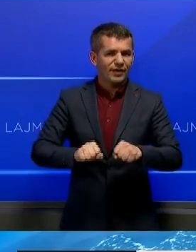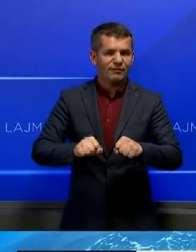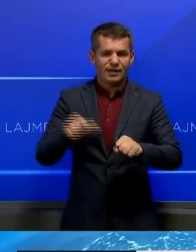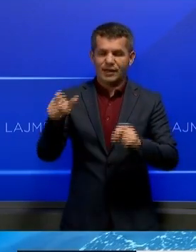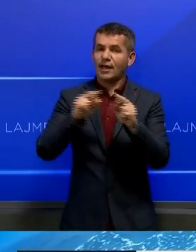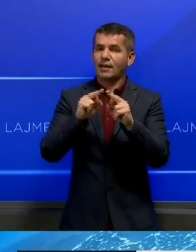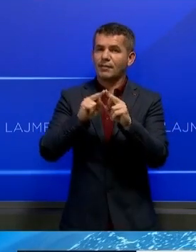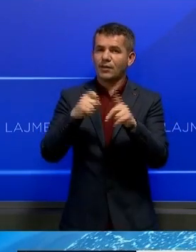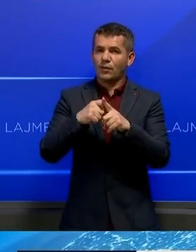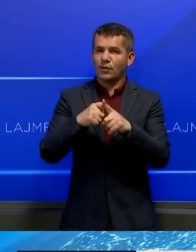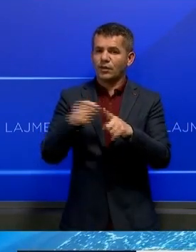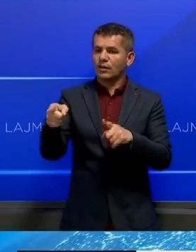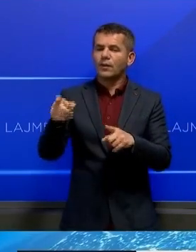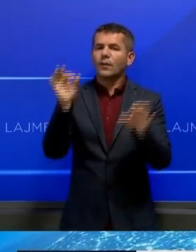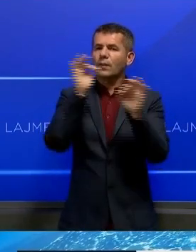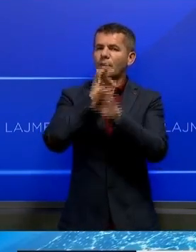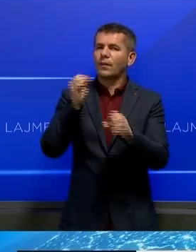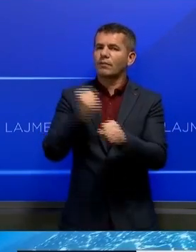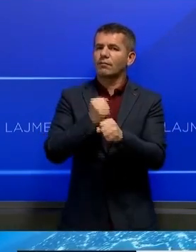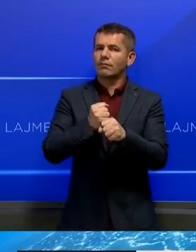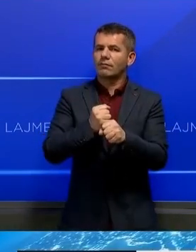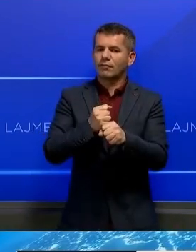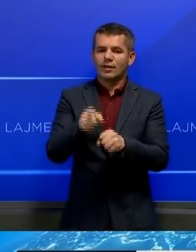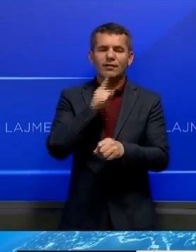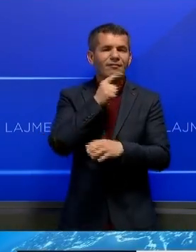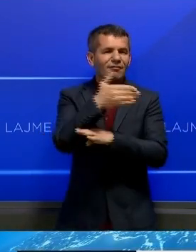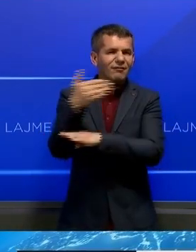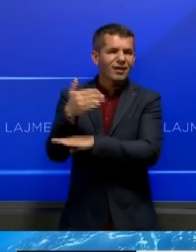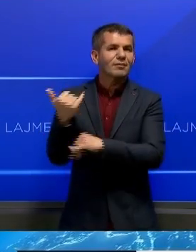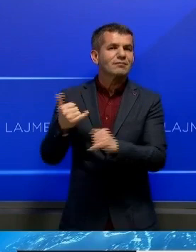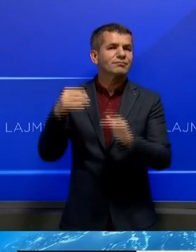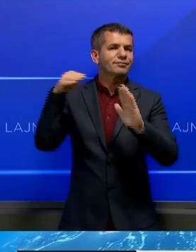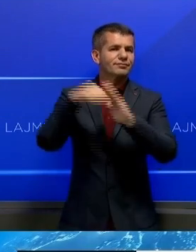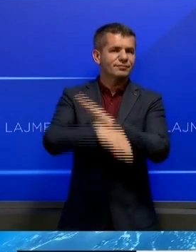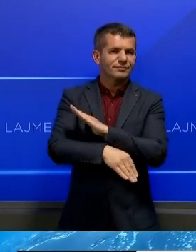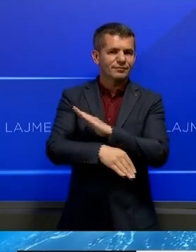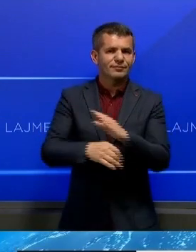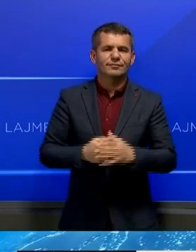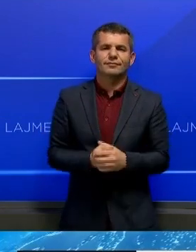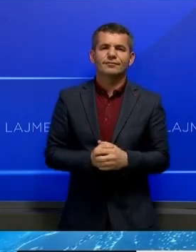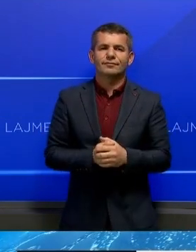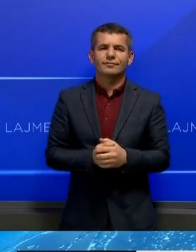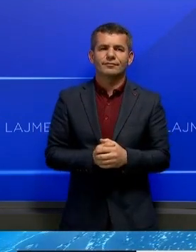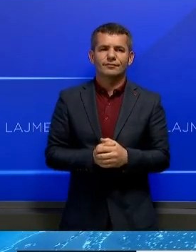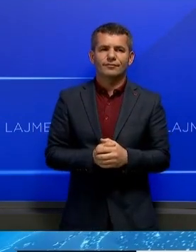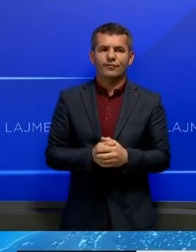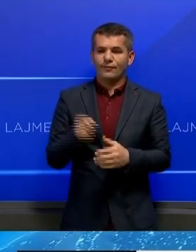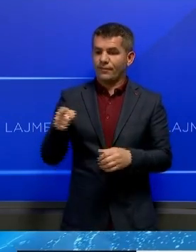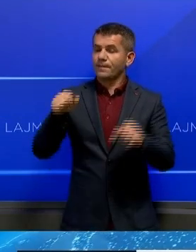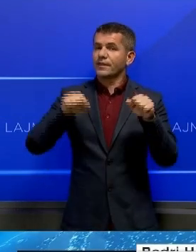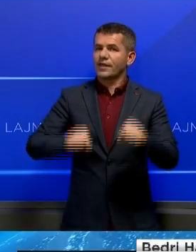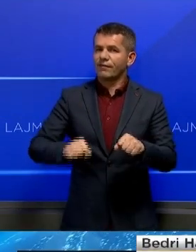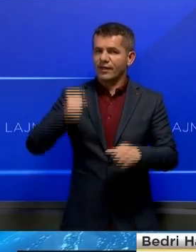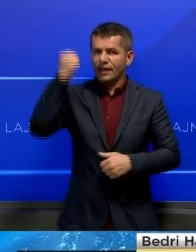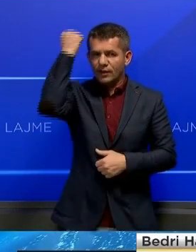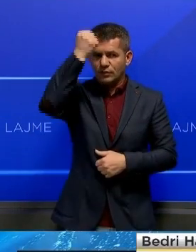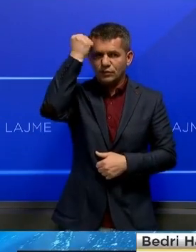Ministri Albin Kurti se nuk po bëna zgjë për të shpëtuar bizneset që po falimentojnë. Se qeveria Kosovës